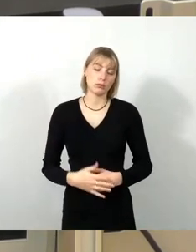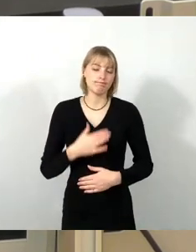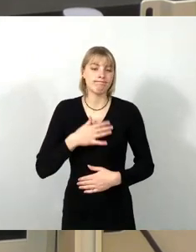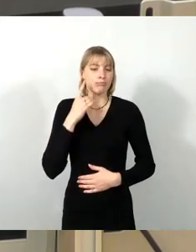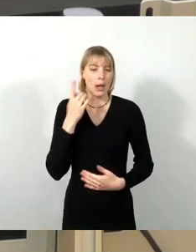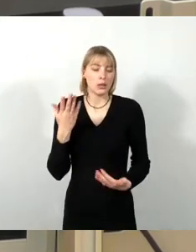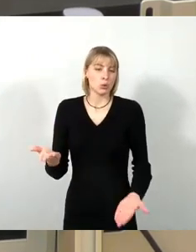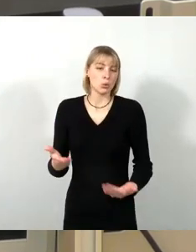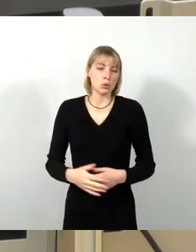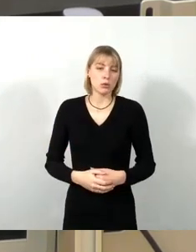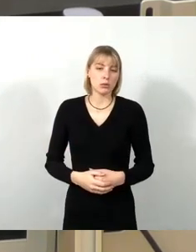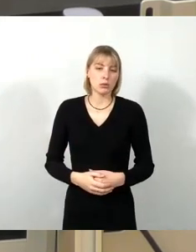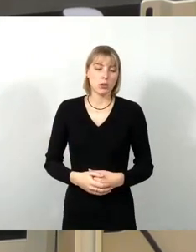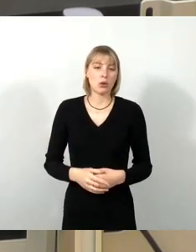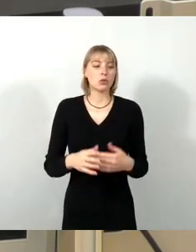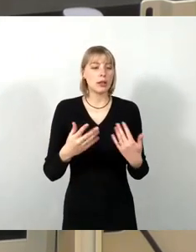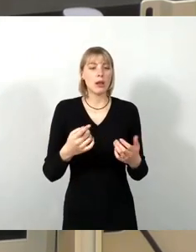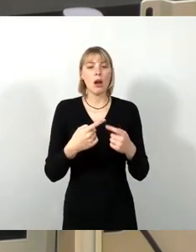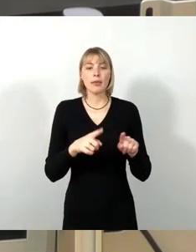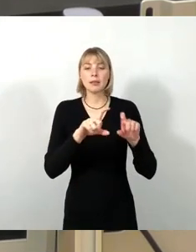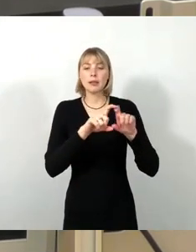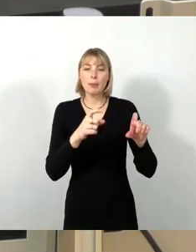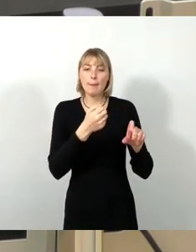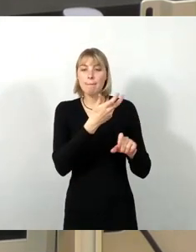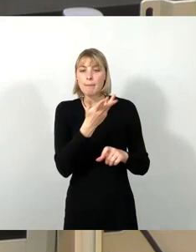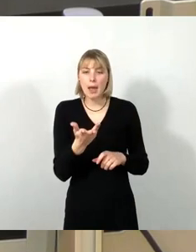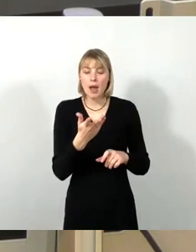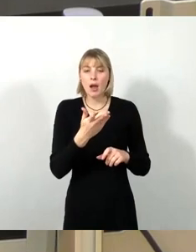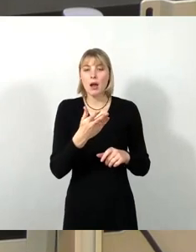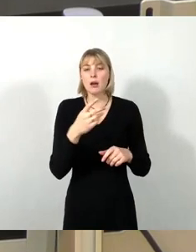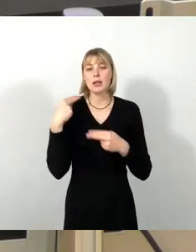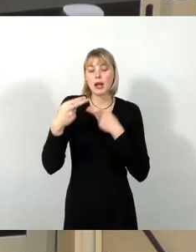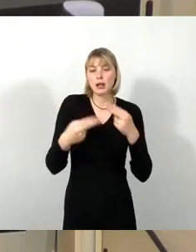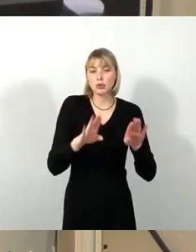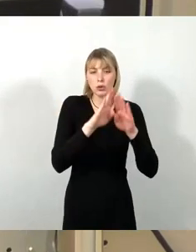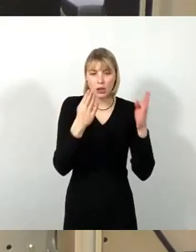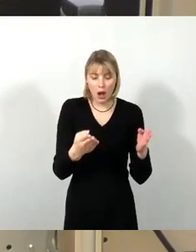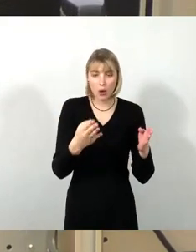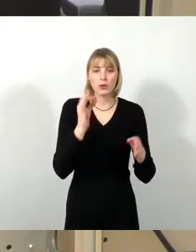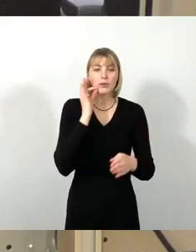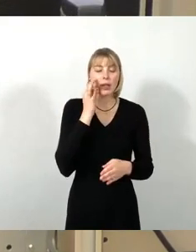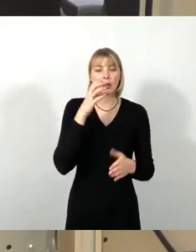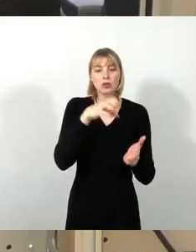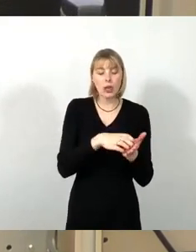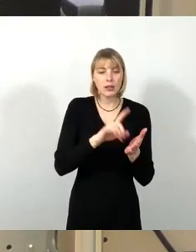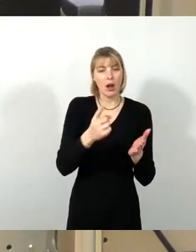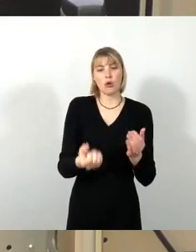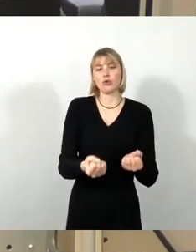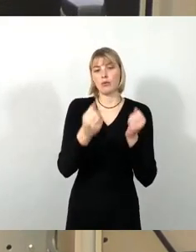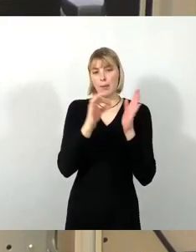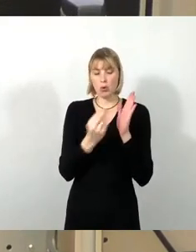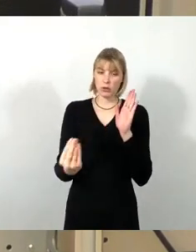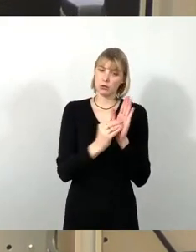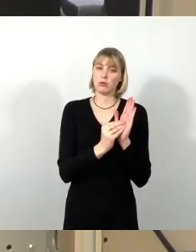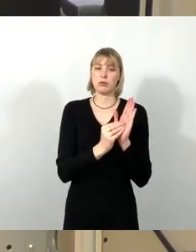das Mehrgenerationenhaus in der Friedrichstadt. Ja, Friedrichstadt wurde auch als Schwerpunkt ausgemacht und dass